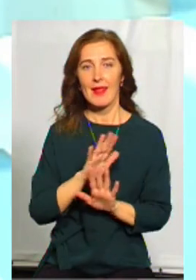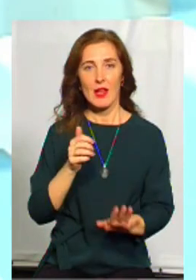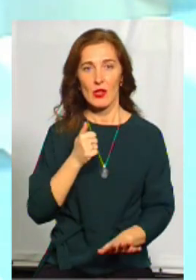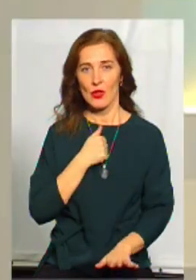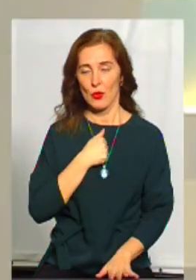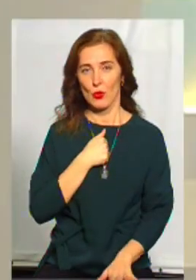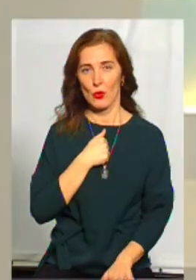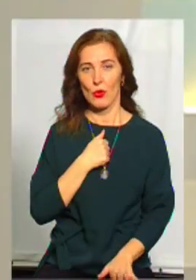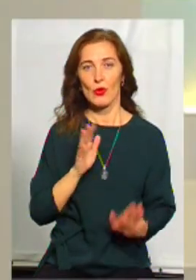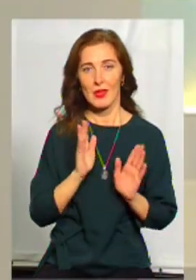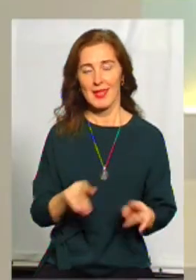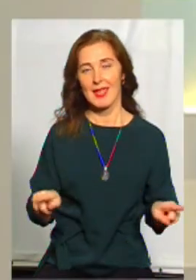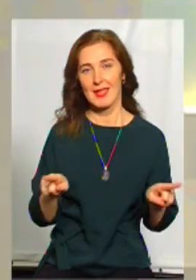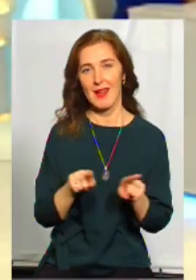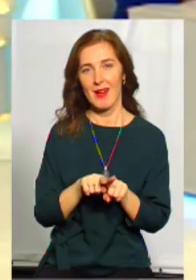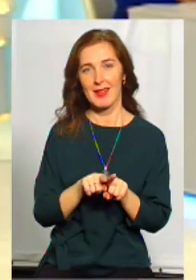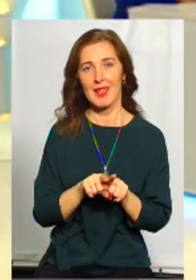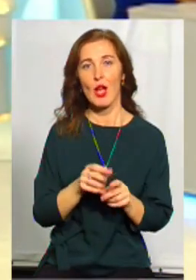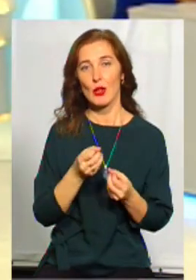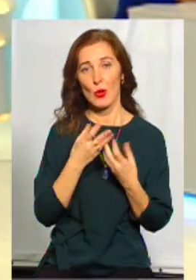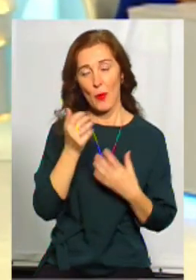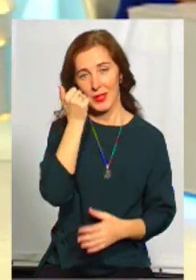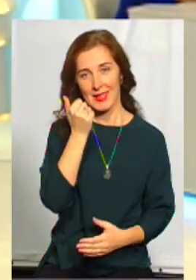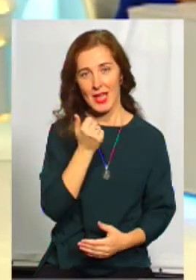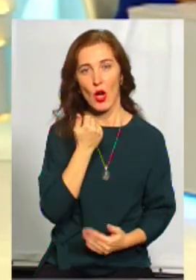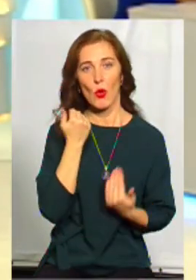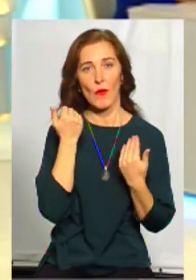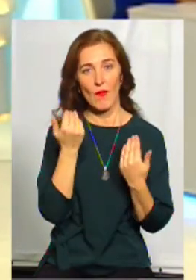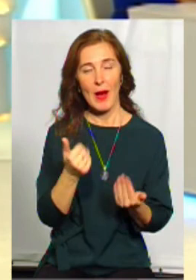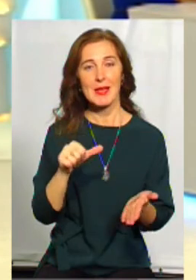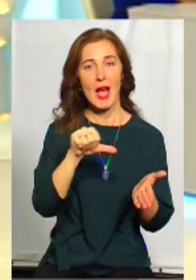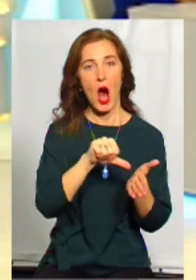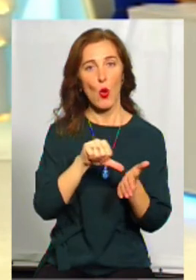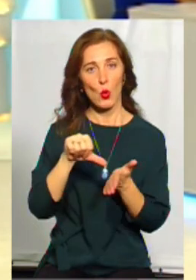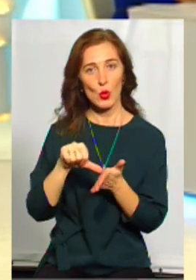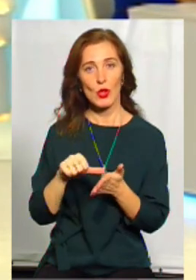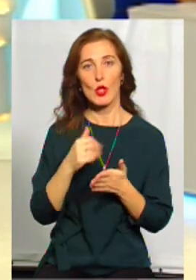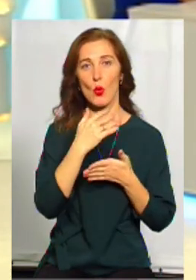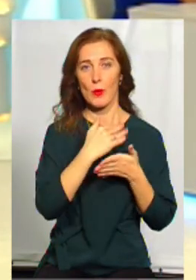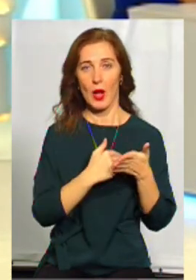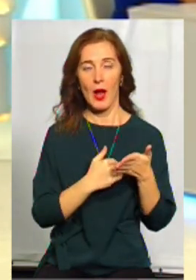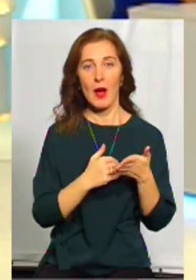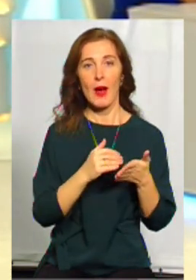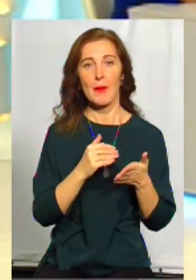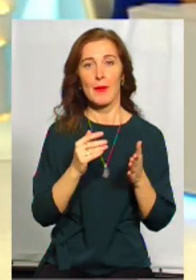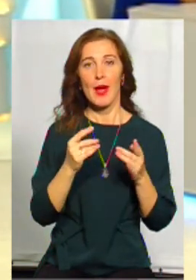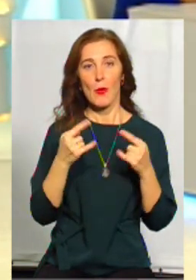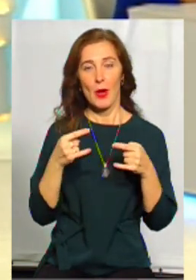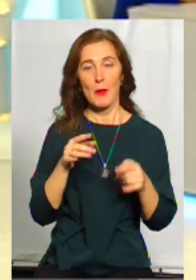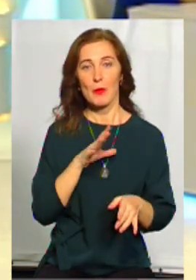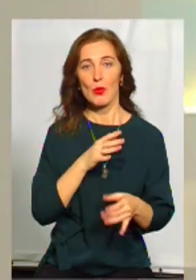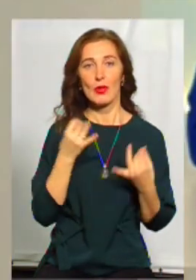попереду. Тільки так. Тільки так. Добре, дякую вам за участь у програмі. Дуже було цікаво з вами спілкуватися.